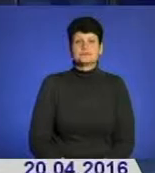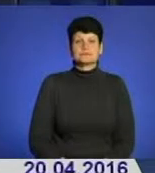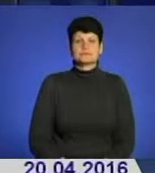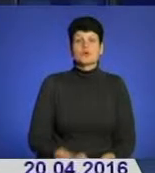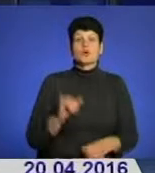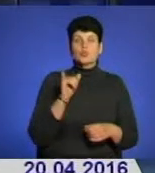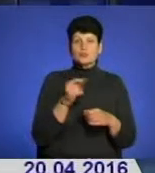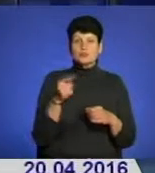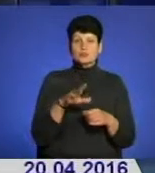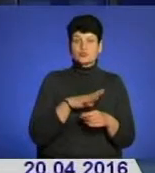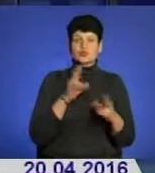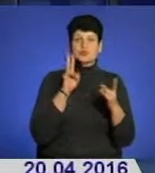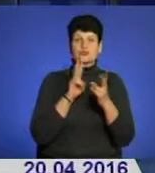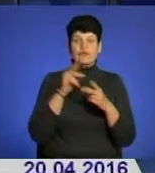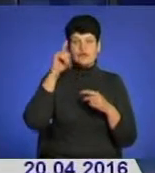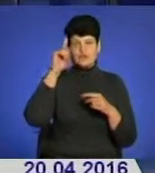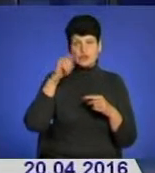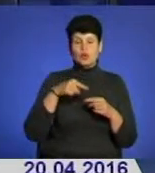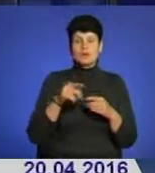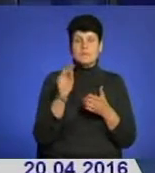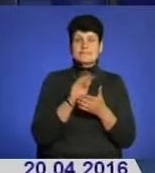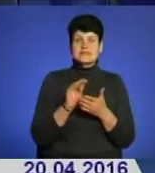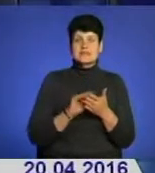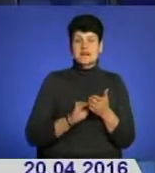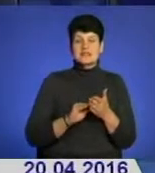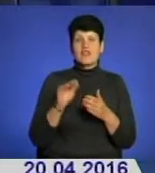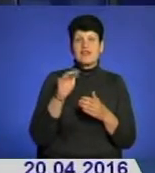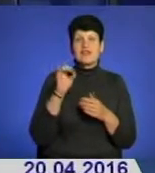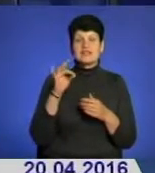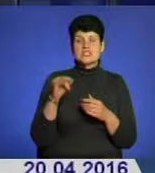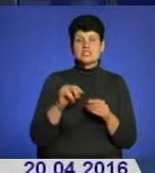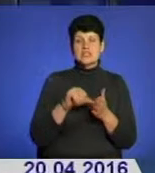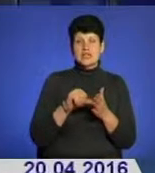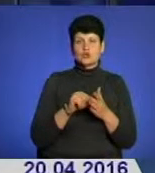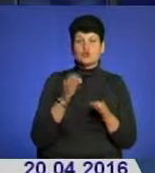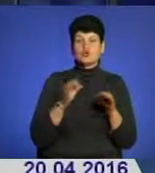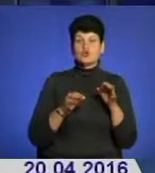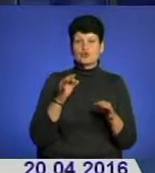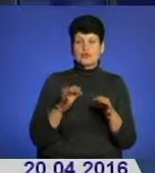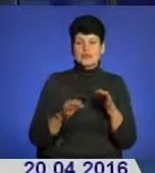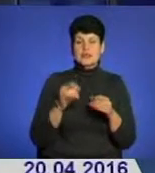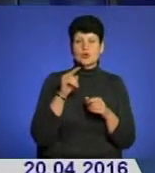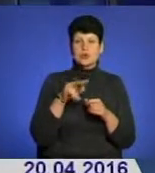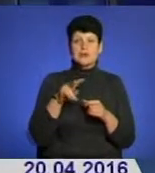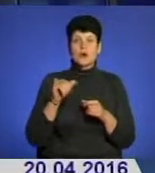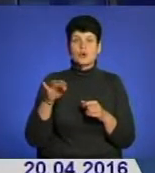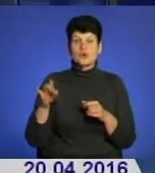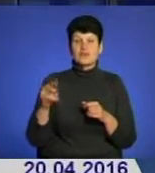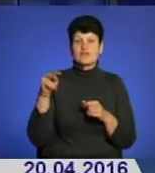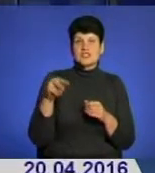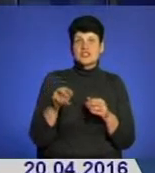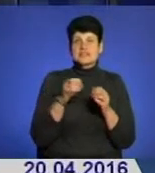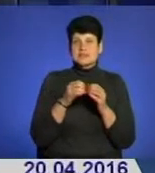У Тернополі відбулася зустріч з відомою письменницею, творцем українського фентезі, членом журі «Коронація слова» та його лауреатом 2010